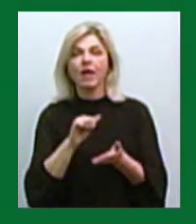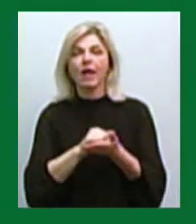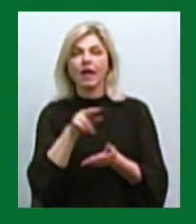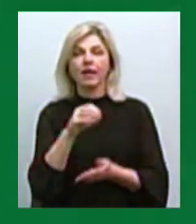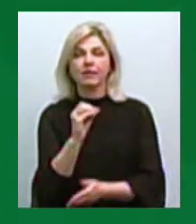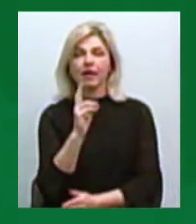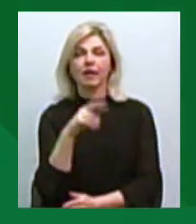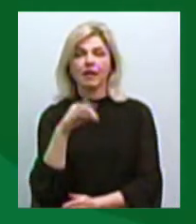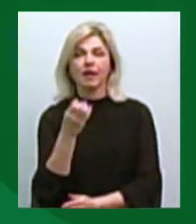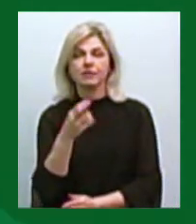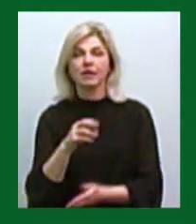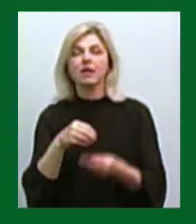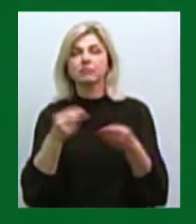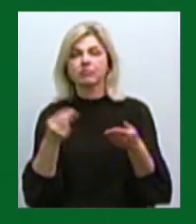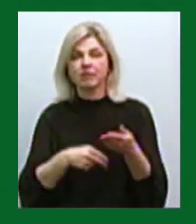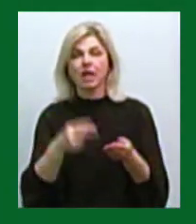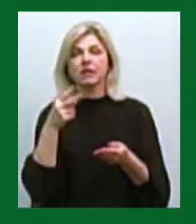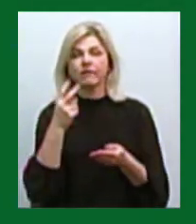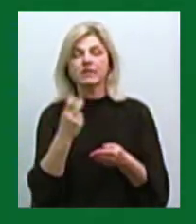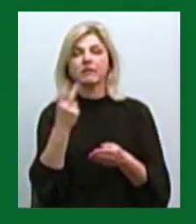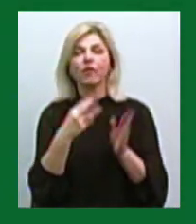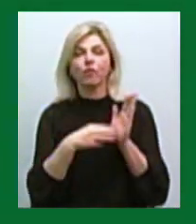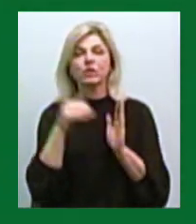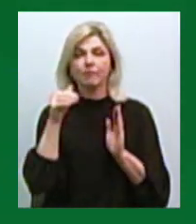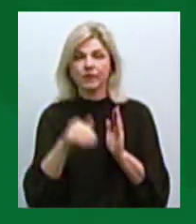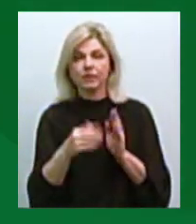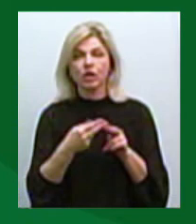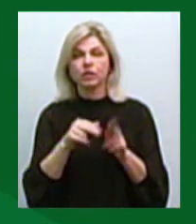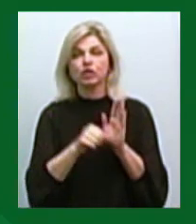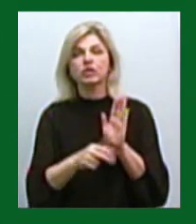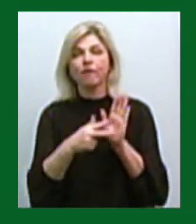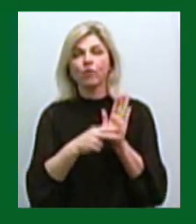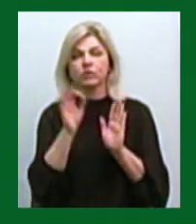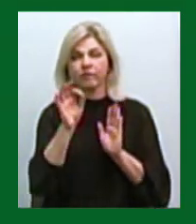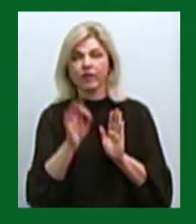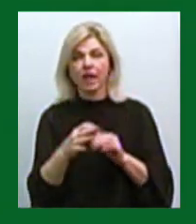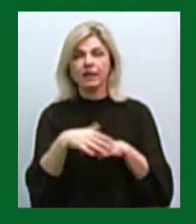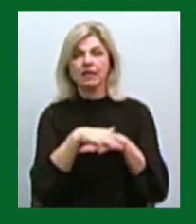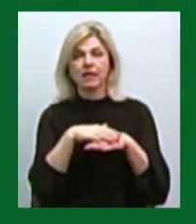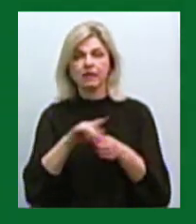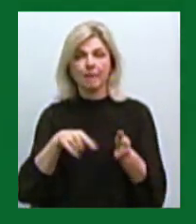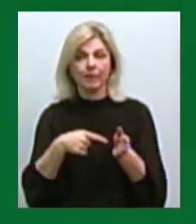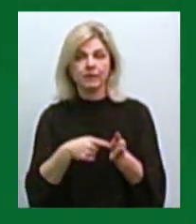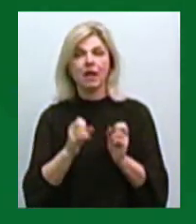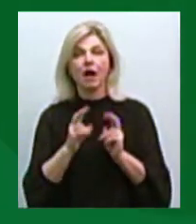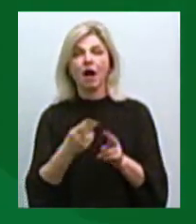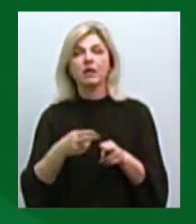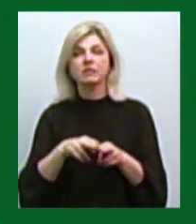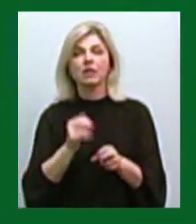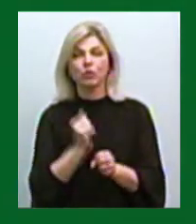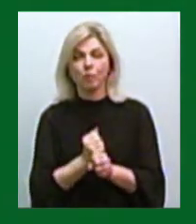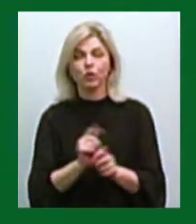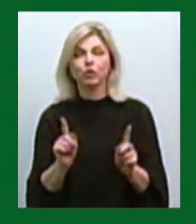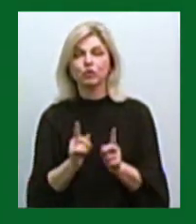328 тисяч пацієнтів. Це 68% населення міста. Як це зробити та що